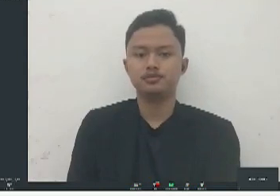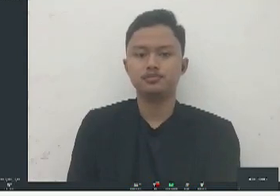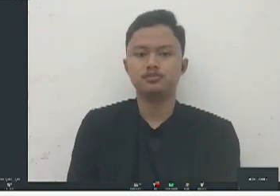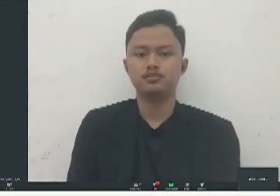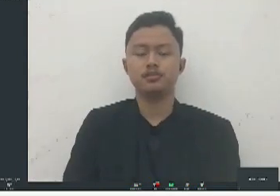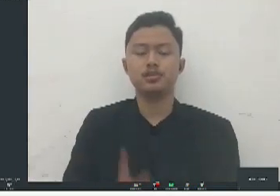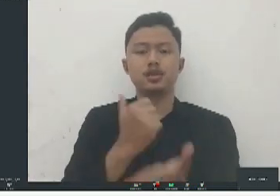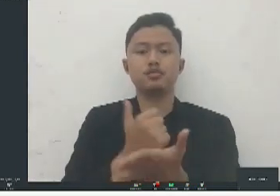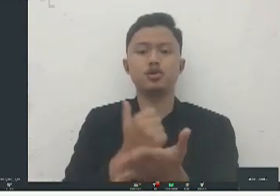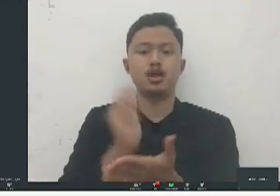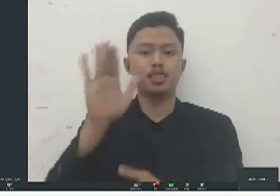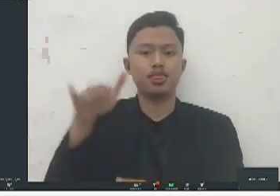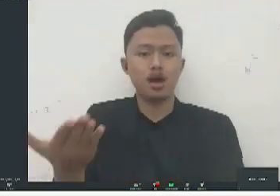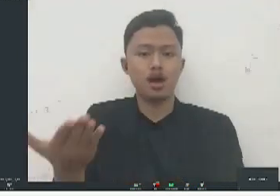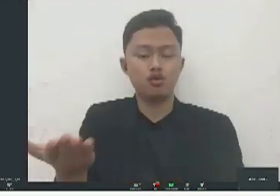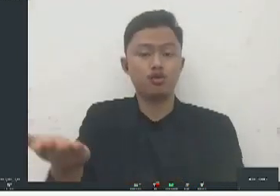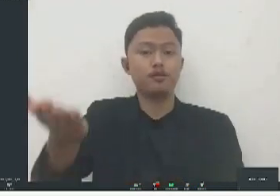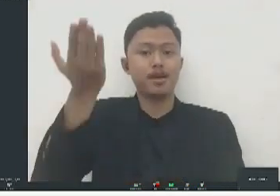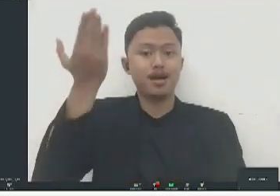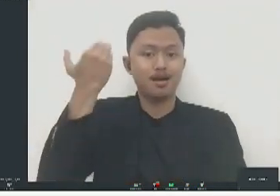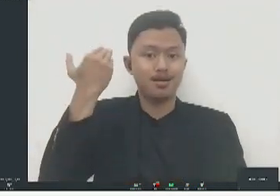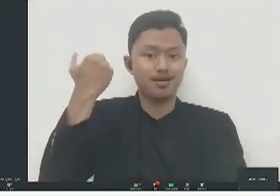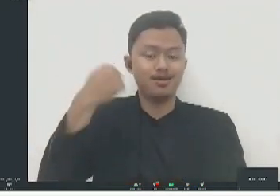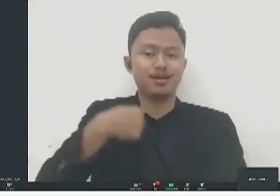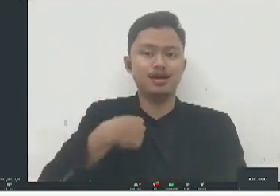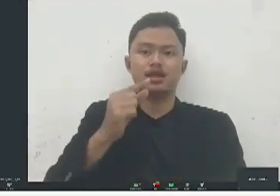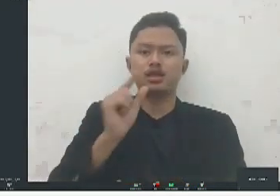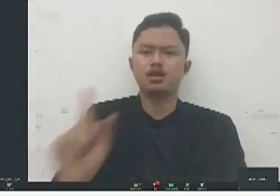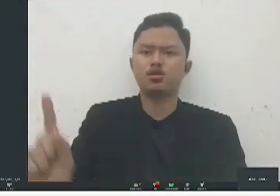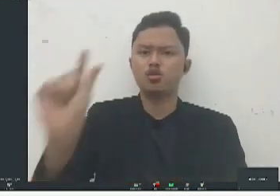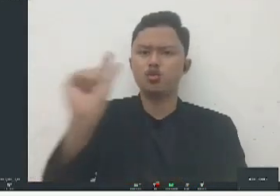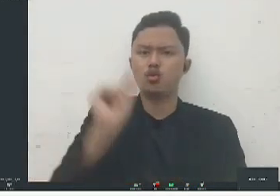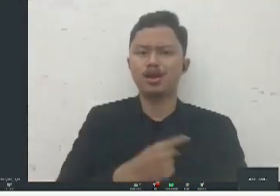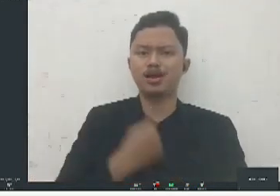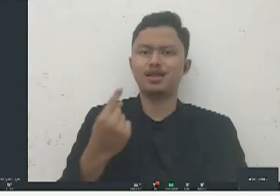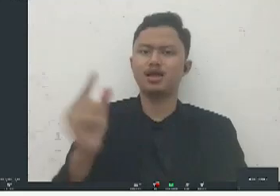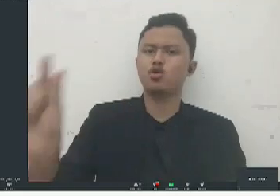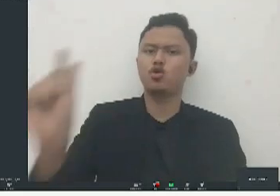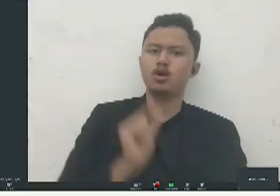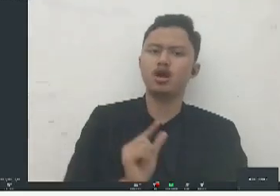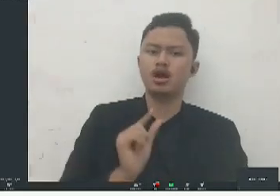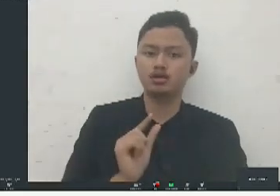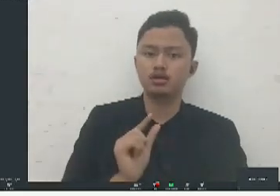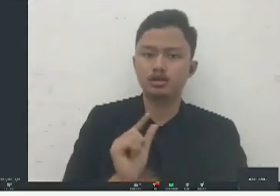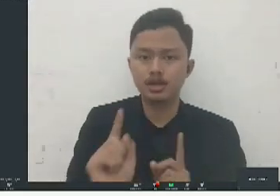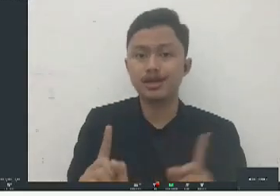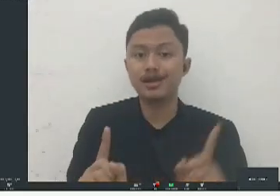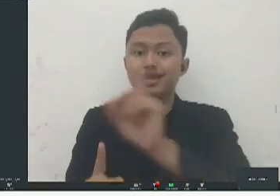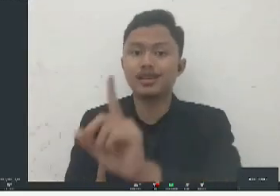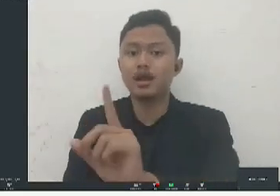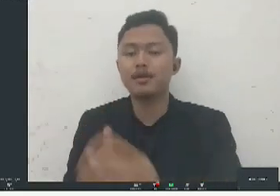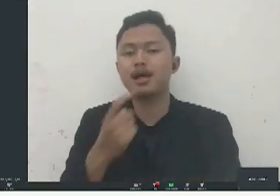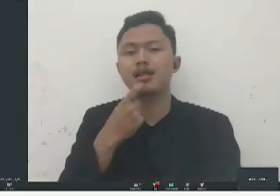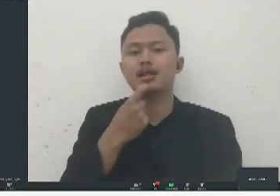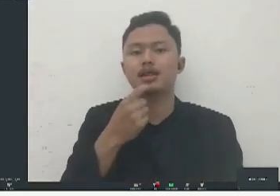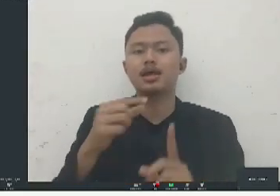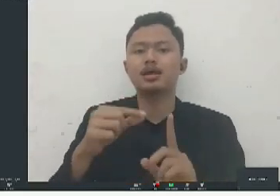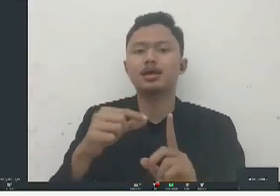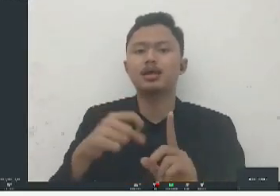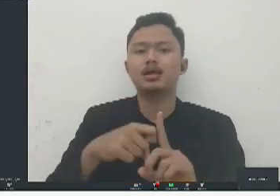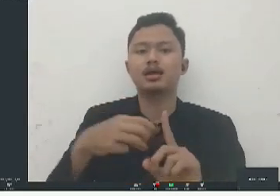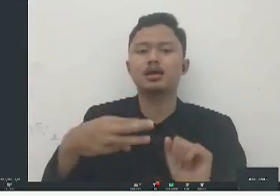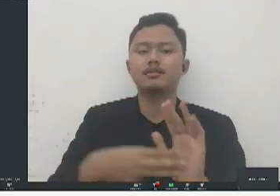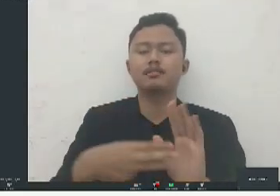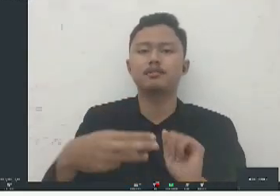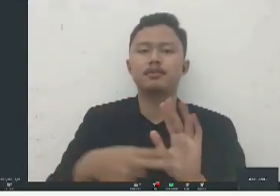mulai kita pernah diundang waktu itu ke Kemenpan untuk membahas tentang rekrutmen kayak masalah ada